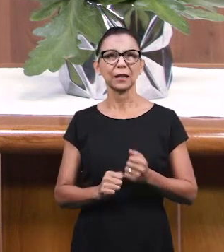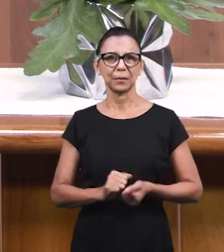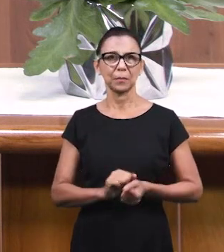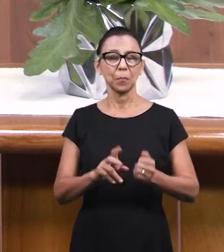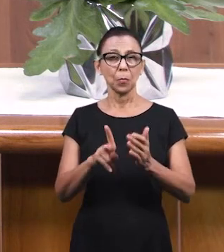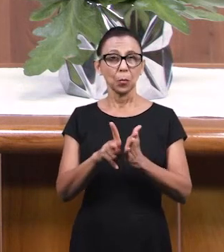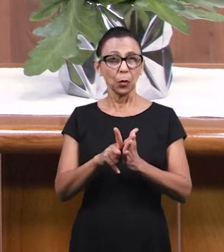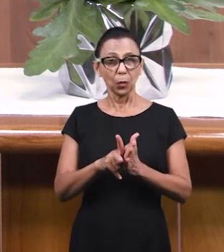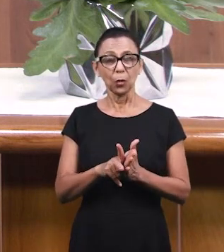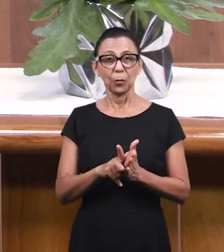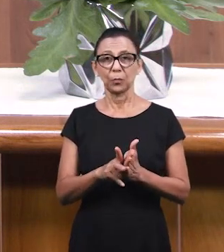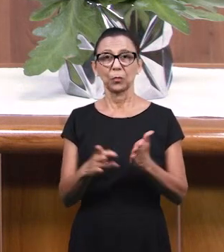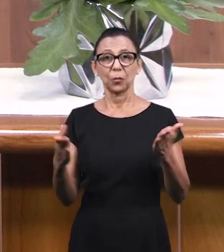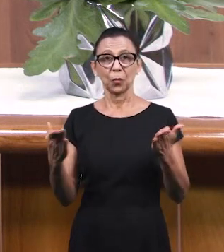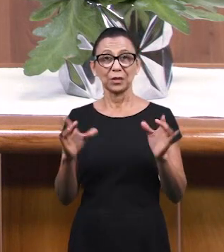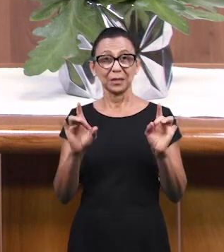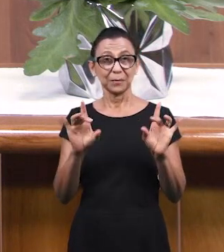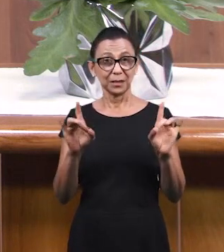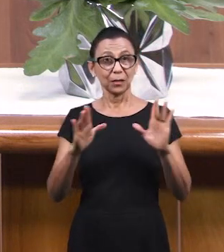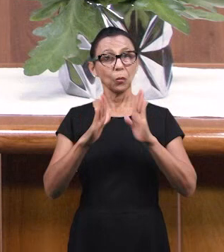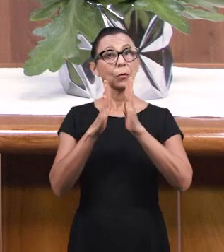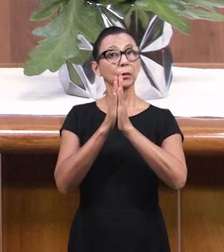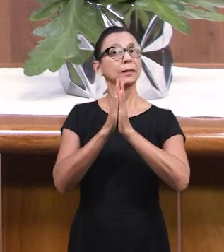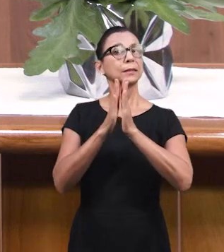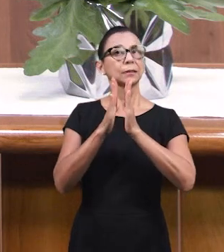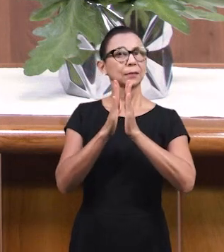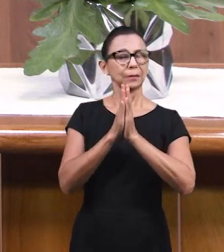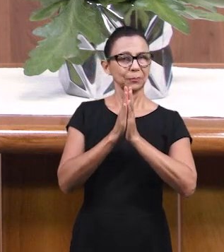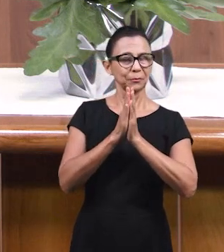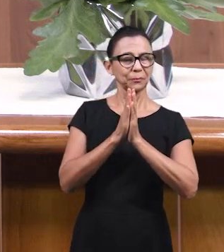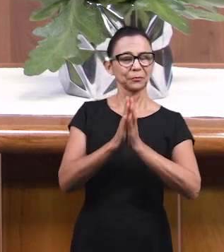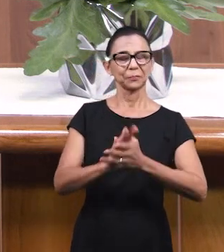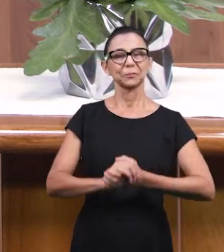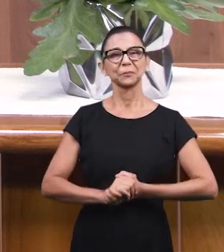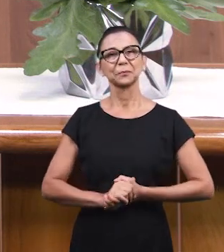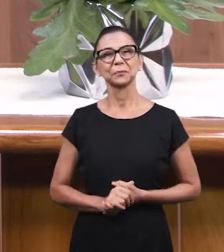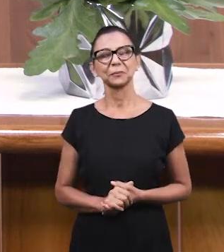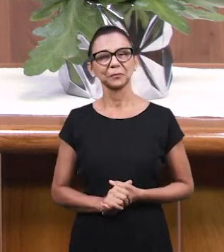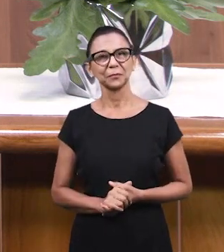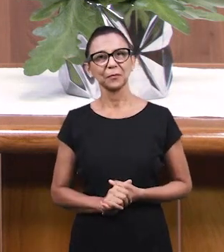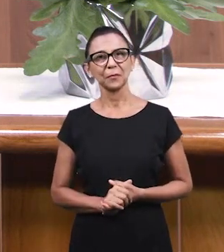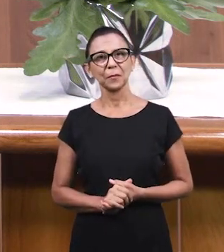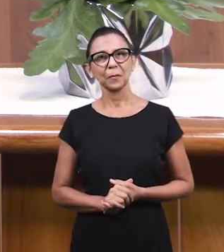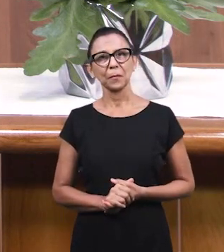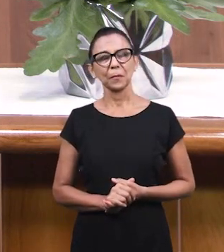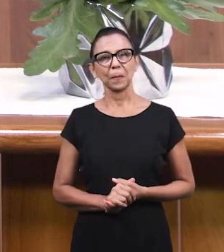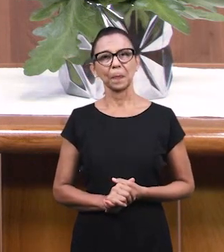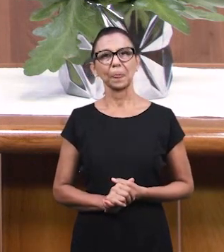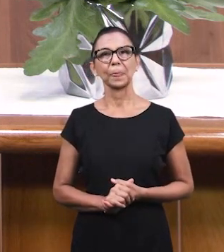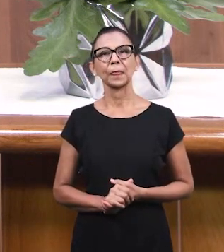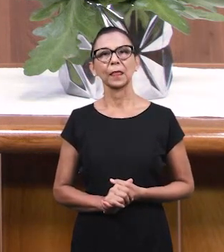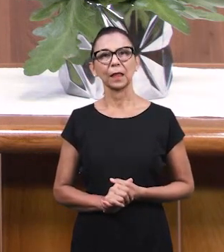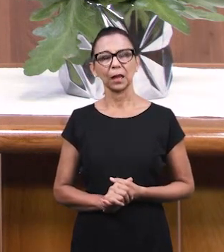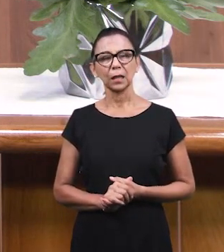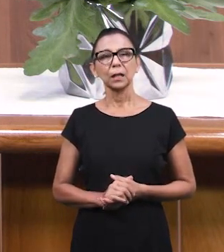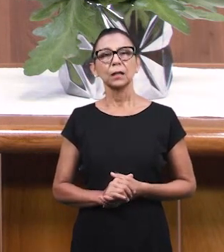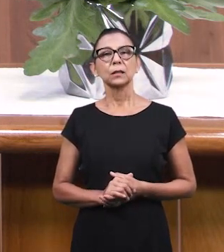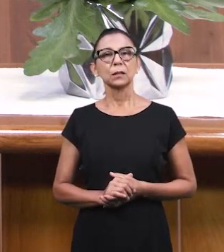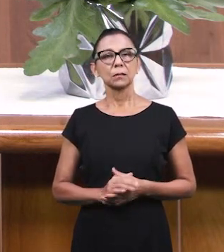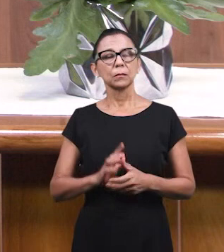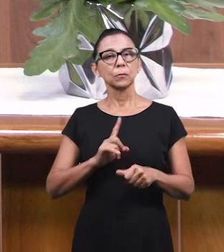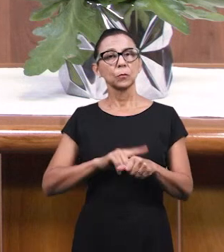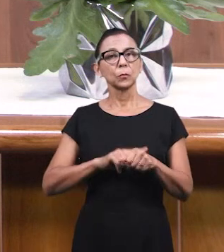Богослужение молитвенно Сегодня Это молитвенное богослужение Мы начнем с